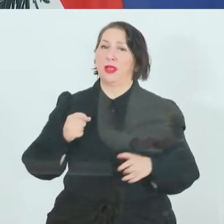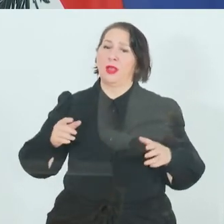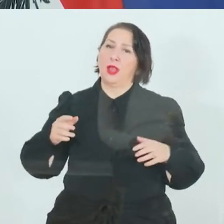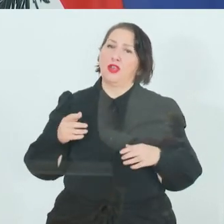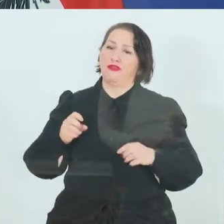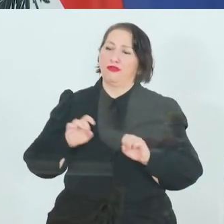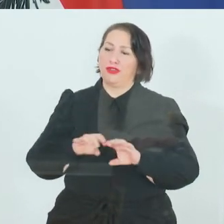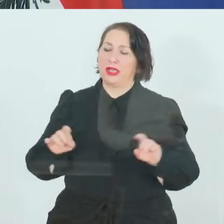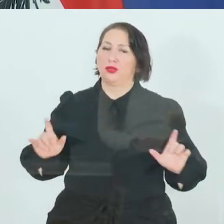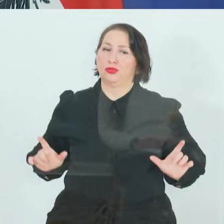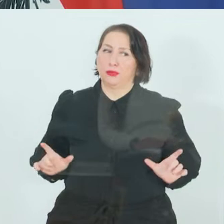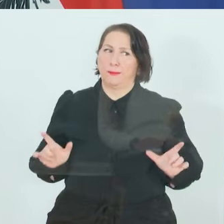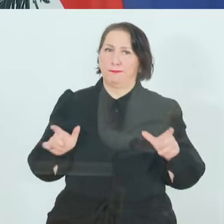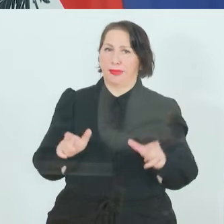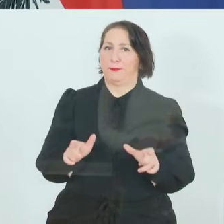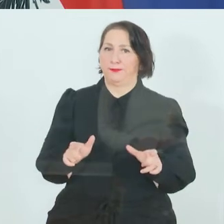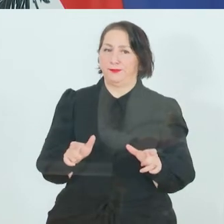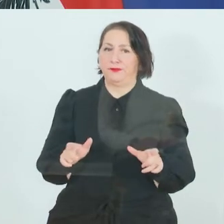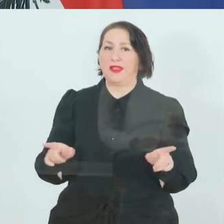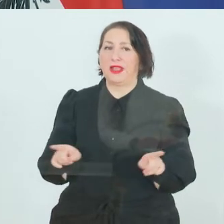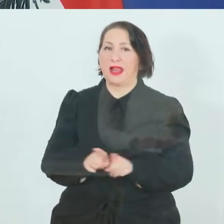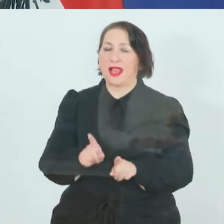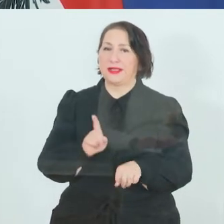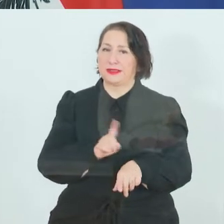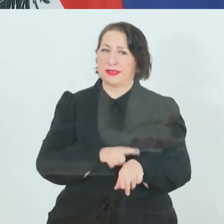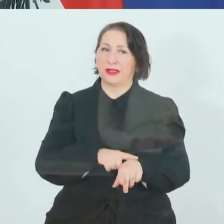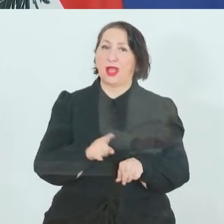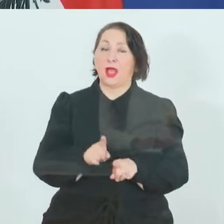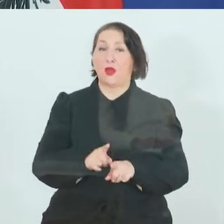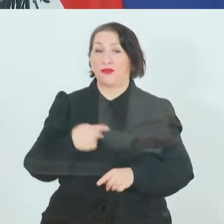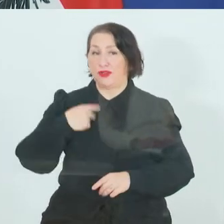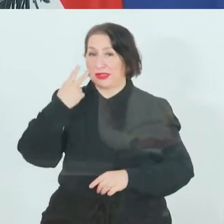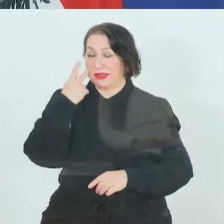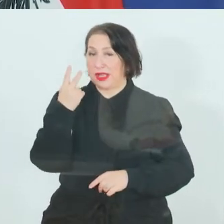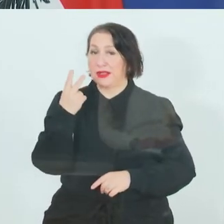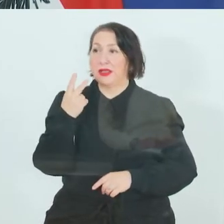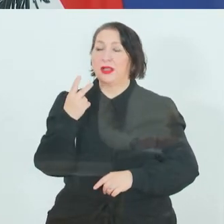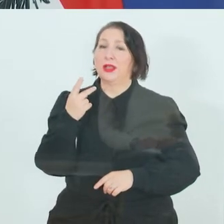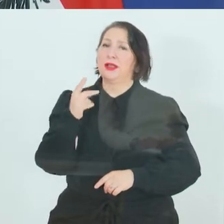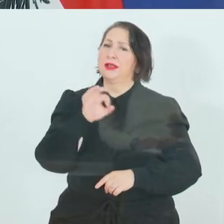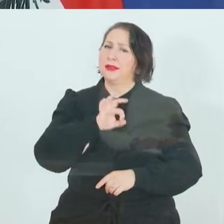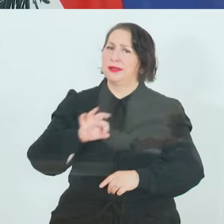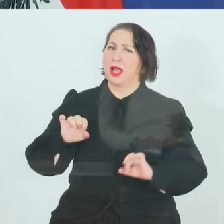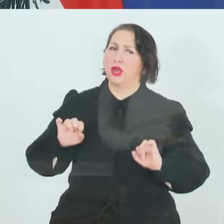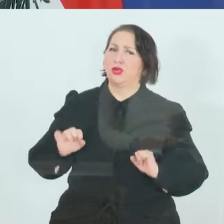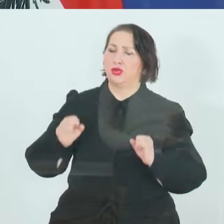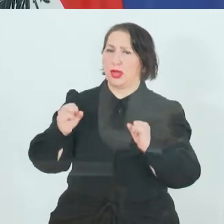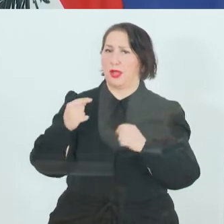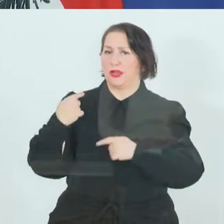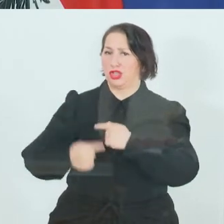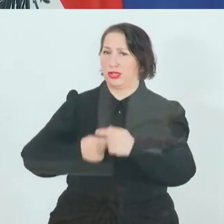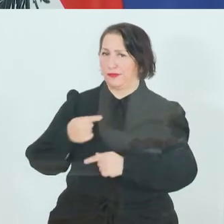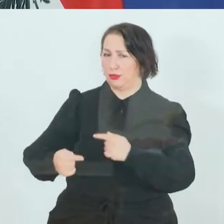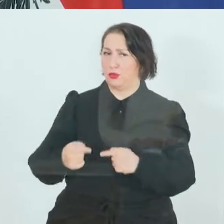Arbeitsmarkt sehr deutlich. Gleichzeitig sehen wir aber auch eine sehr dynamische Entwicklung am